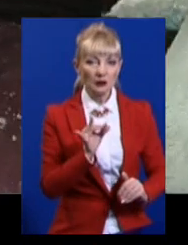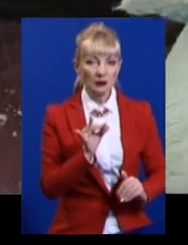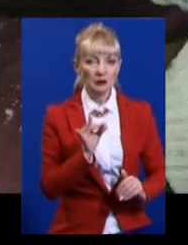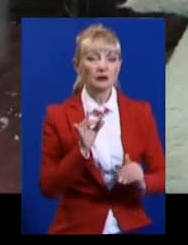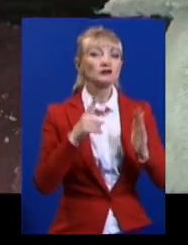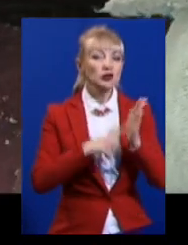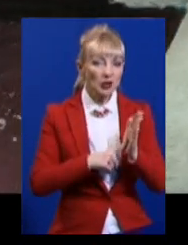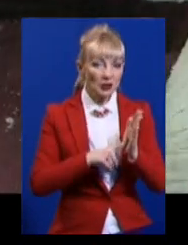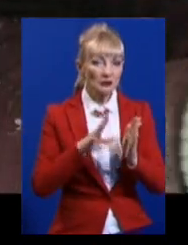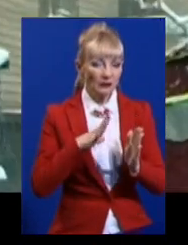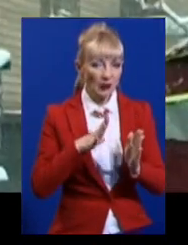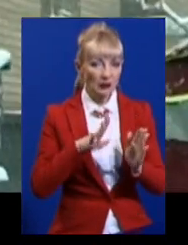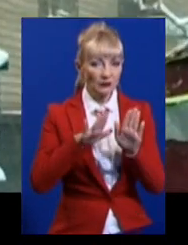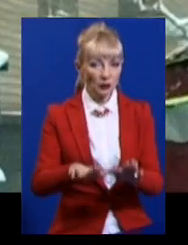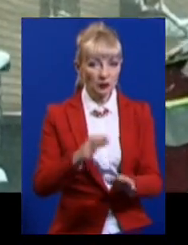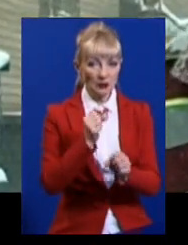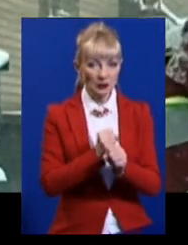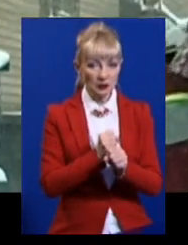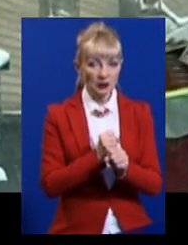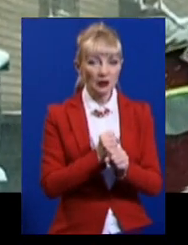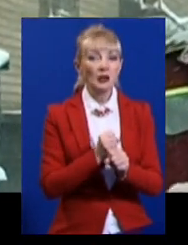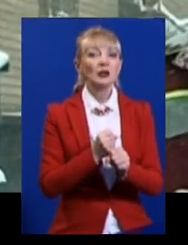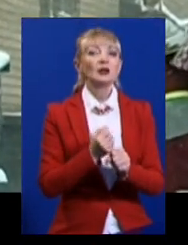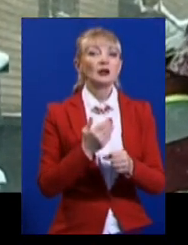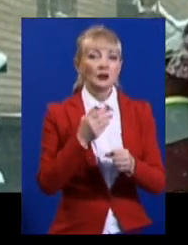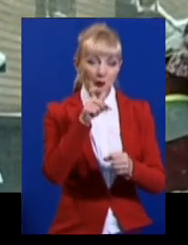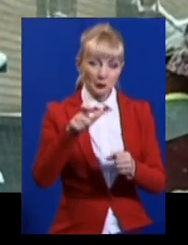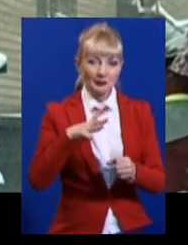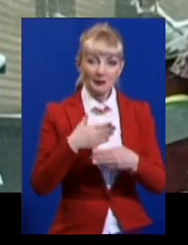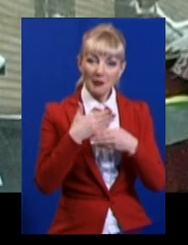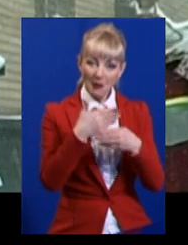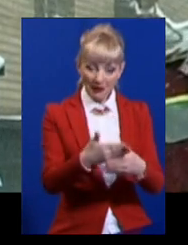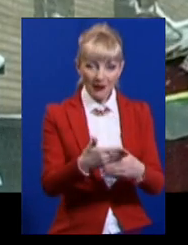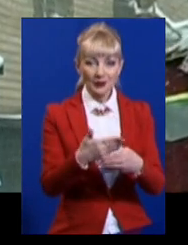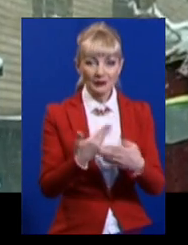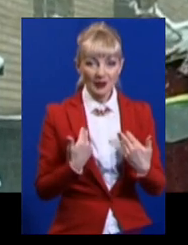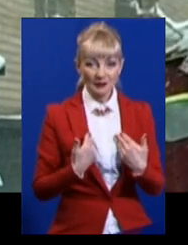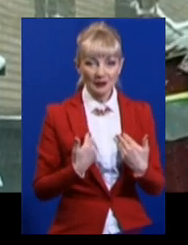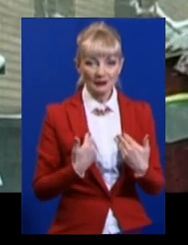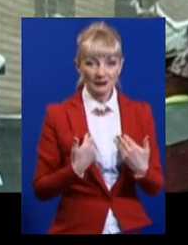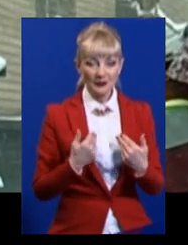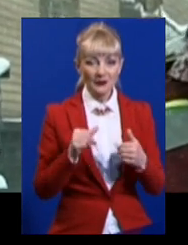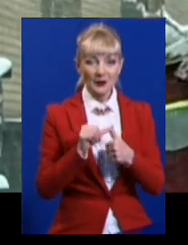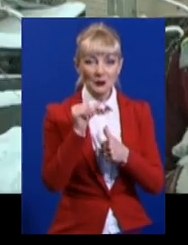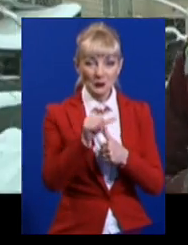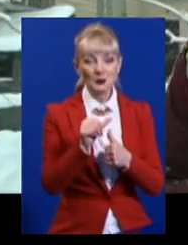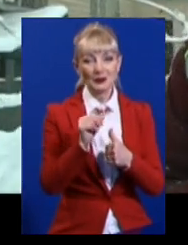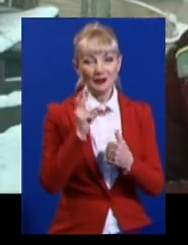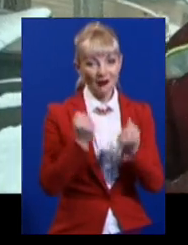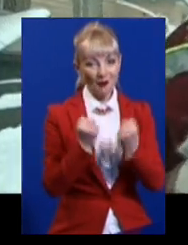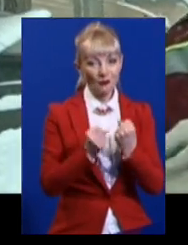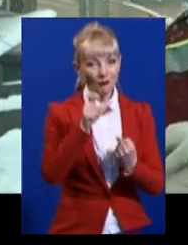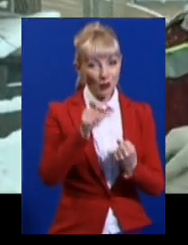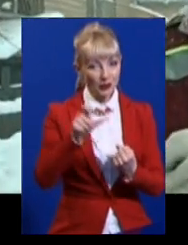обшостій. Побувають, дякують, навіть допомагають, виходять, особливо автомобілісти. А